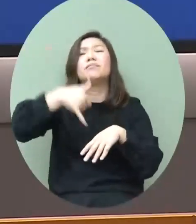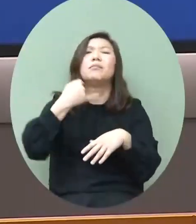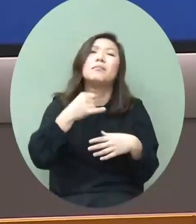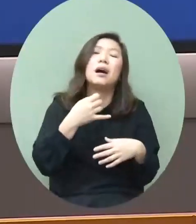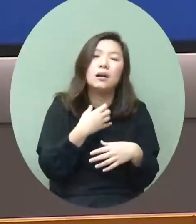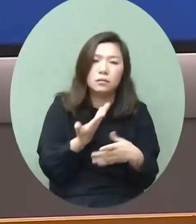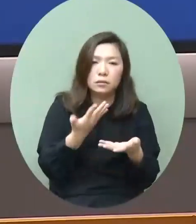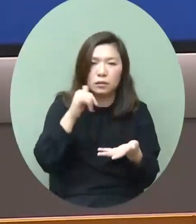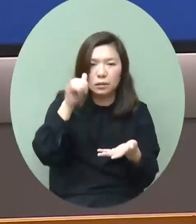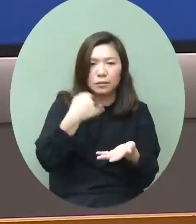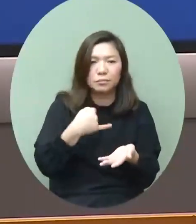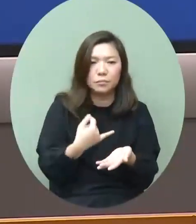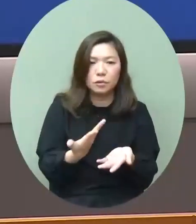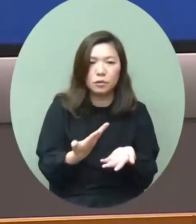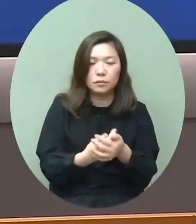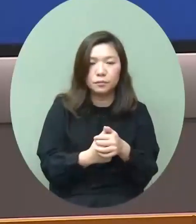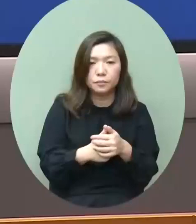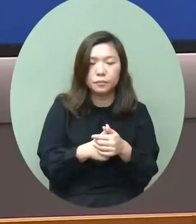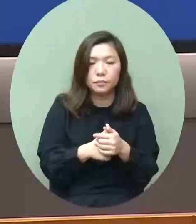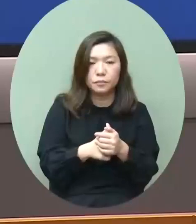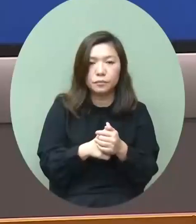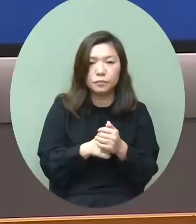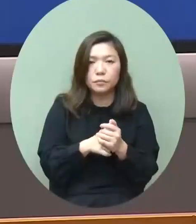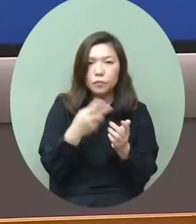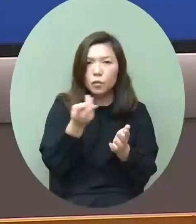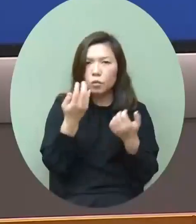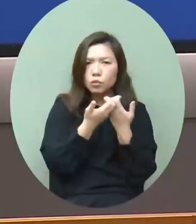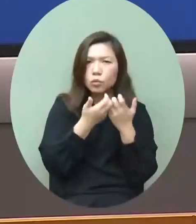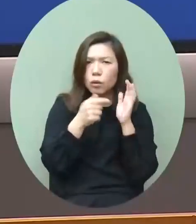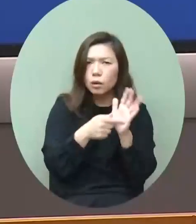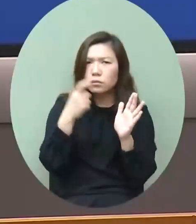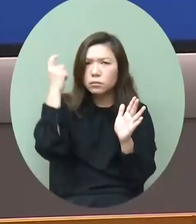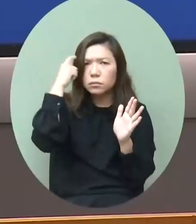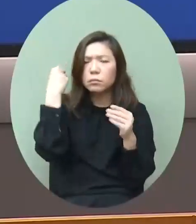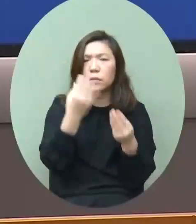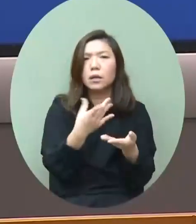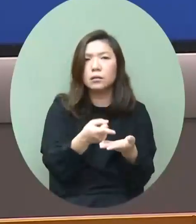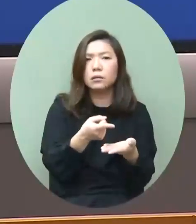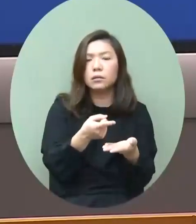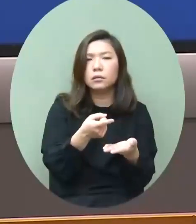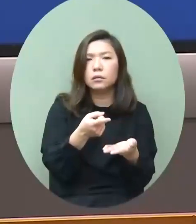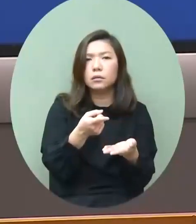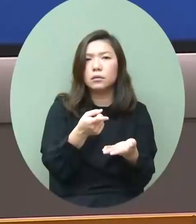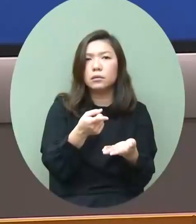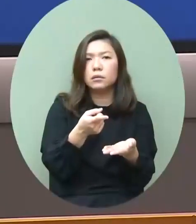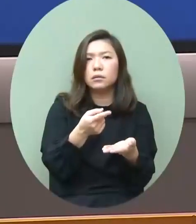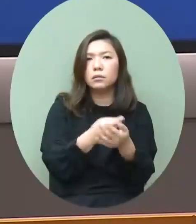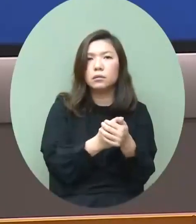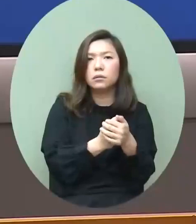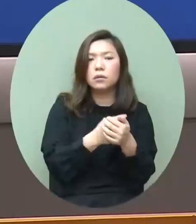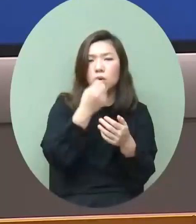那哪有夠膽來呢但是這兩個數字才有意義就是香港對於